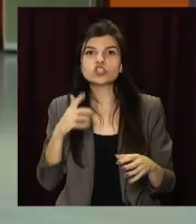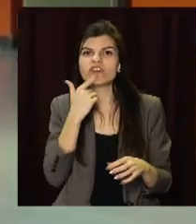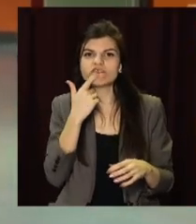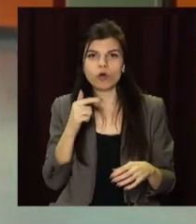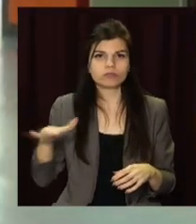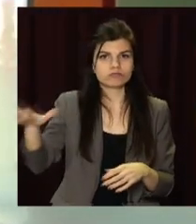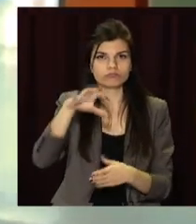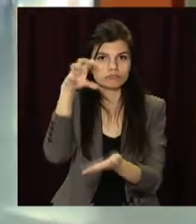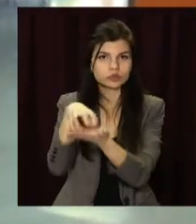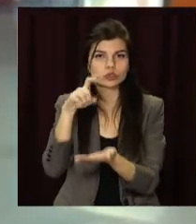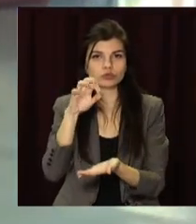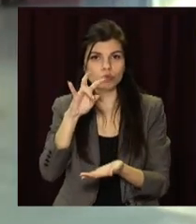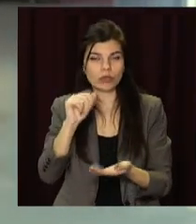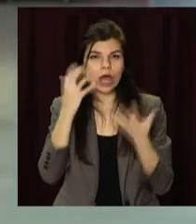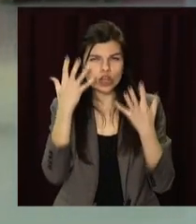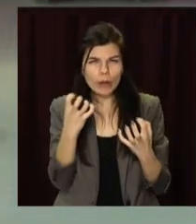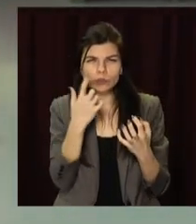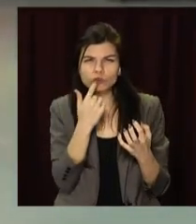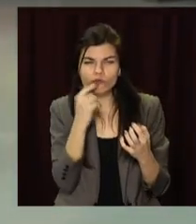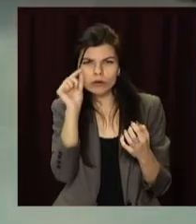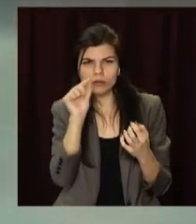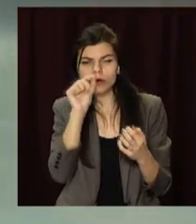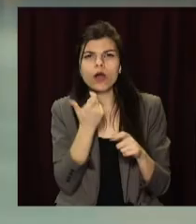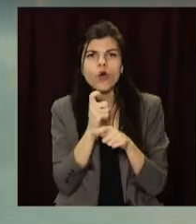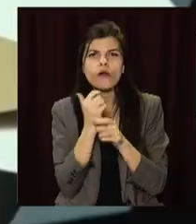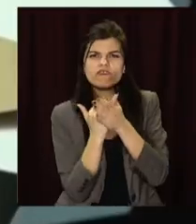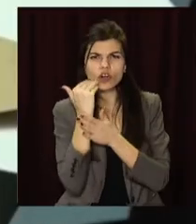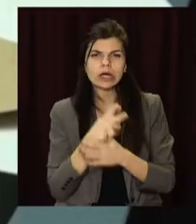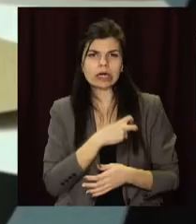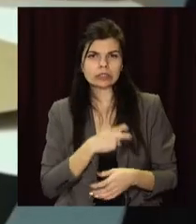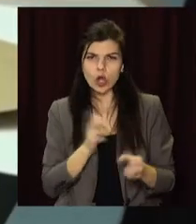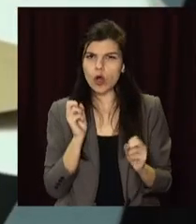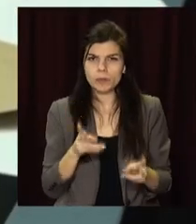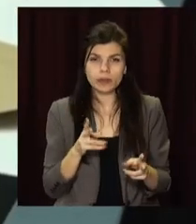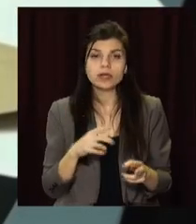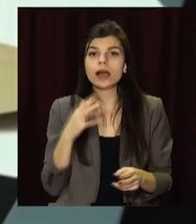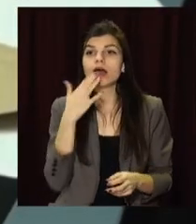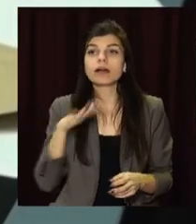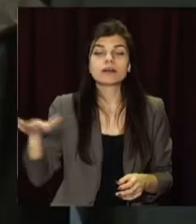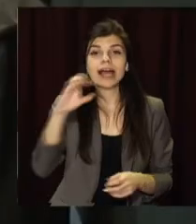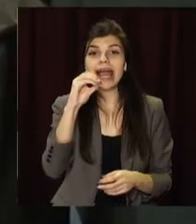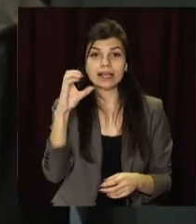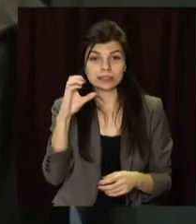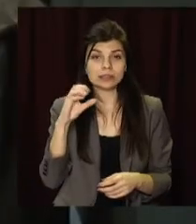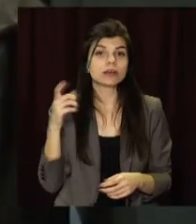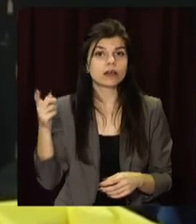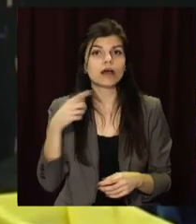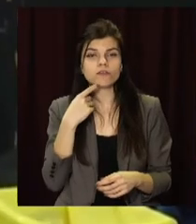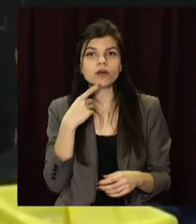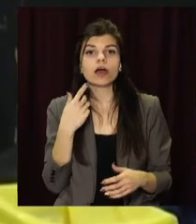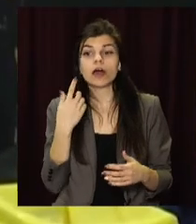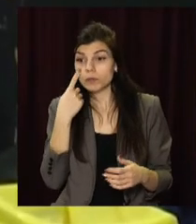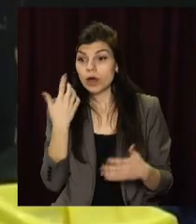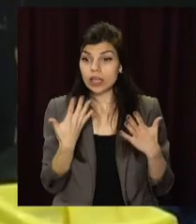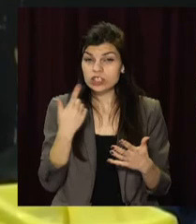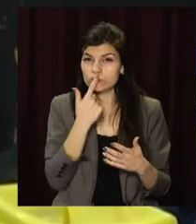Нові темно-червоні допоможуть виділити регіони з дуже високим ризиком. Країни ЄС мають перешкоджати несуттєвим поїздкам своїх громадян